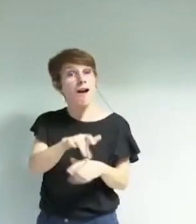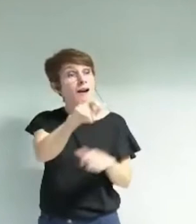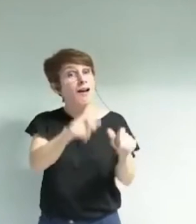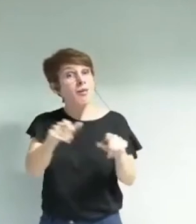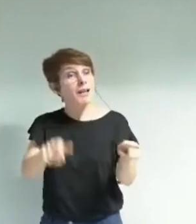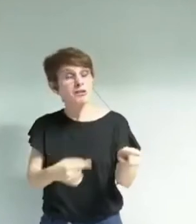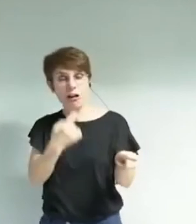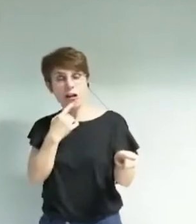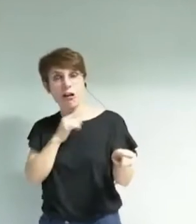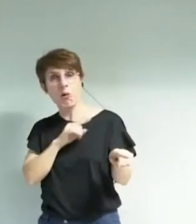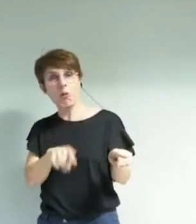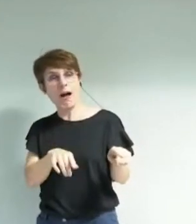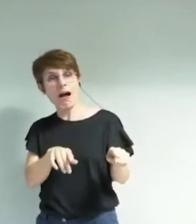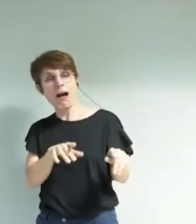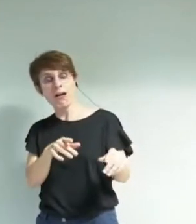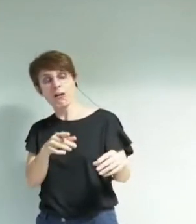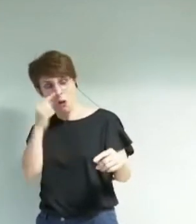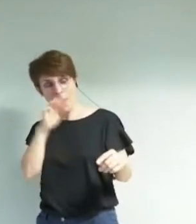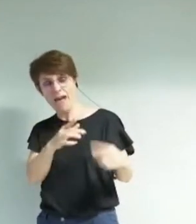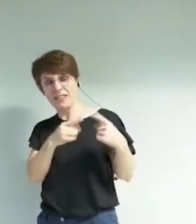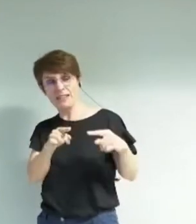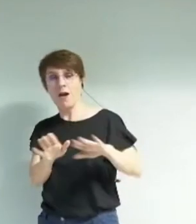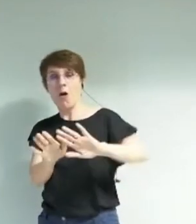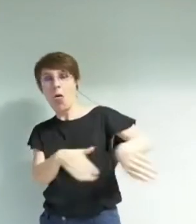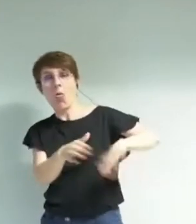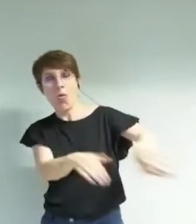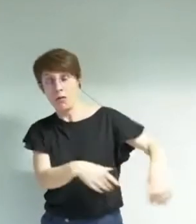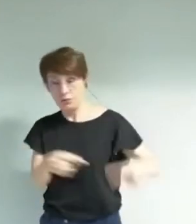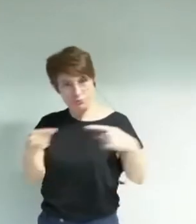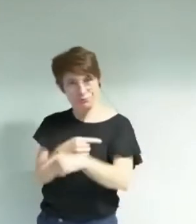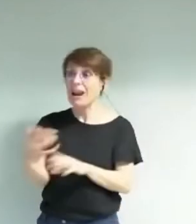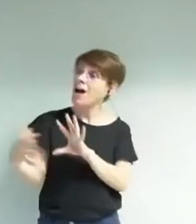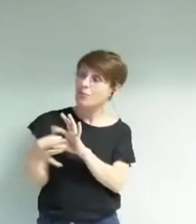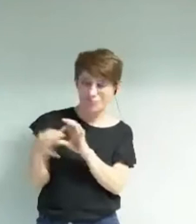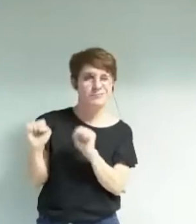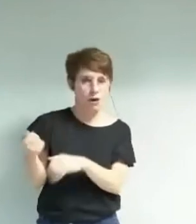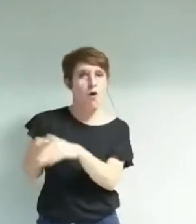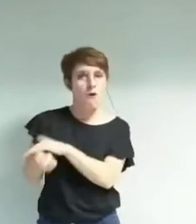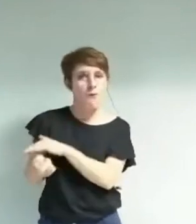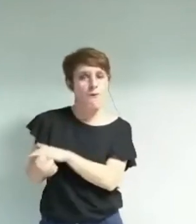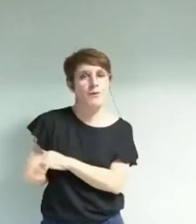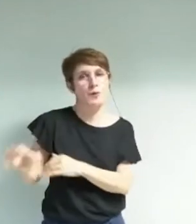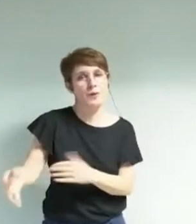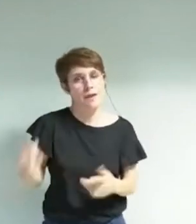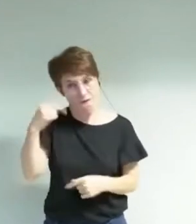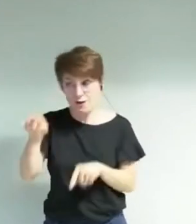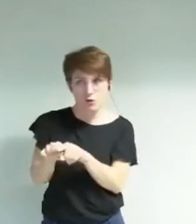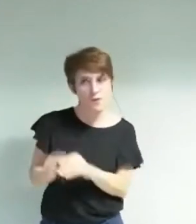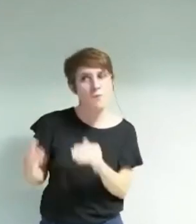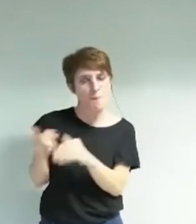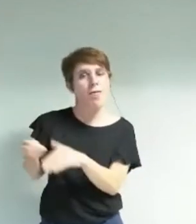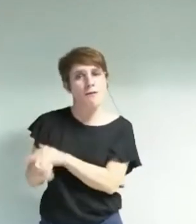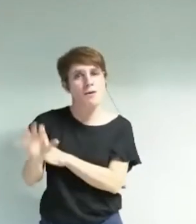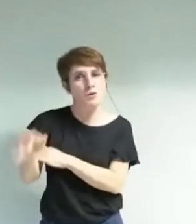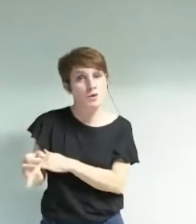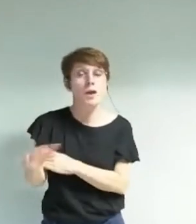partie de votre microcosme pour ne donner des subventions qu'à ceux qui adhèrent à vos croyances. Peut-être que les grenoblois